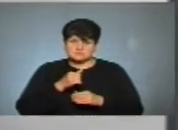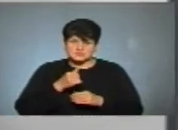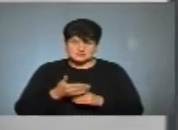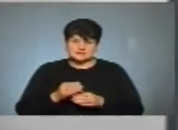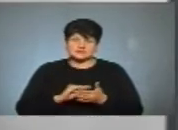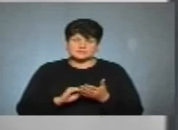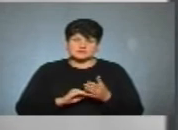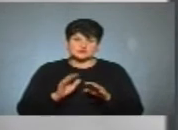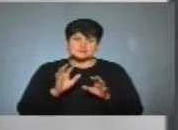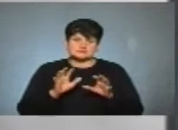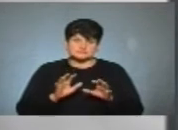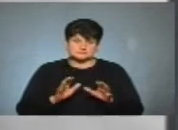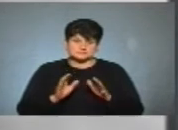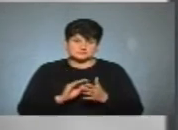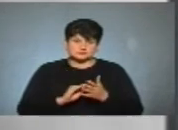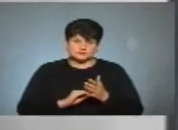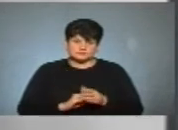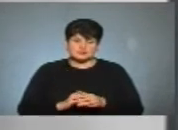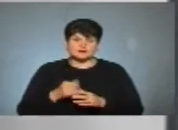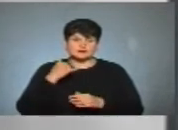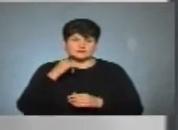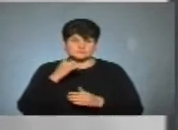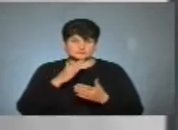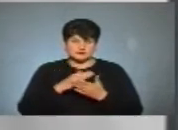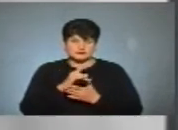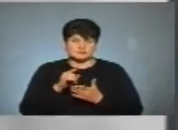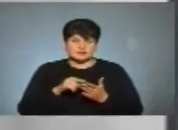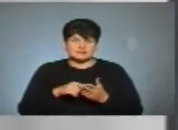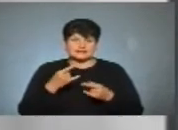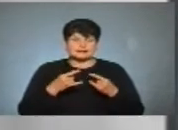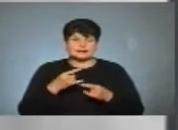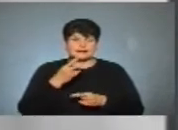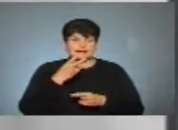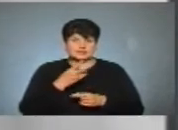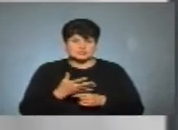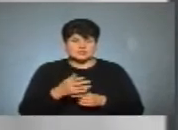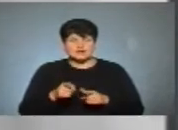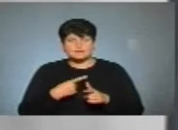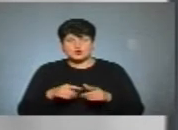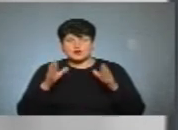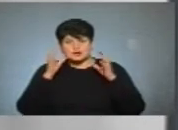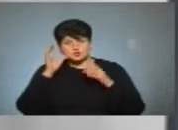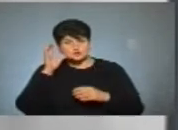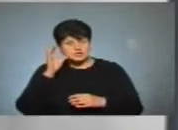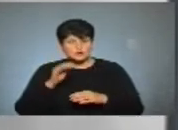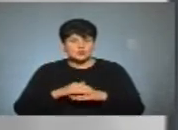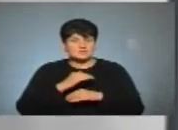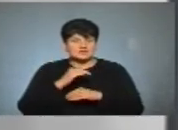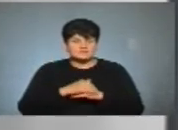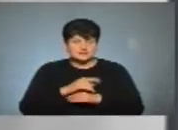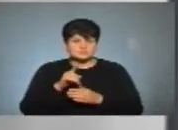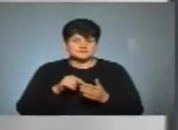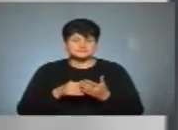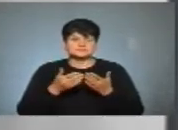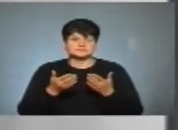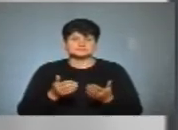в законодавстві вказано. У нас є телефонний дзвінок, і пропоную послухати зараз питання нашого телеглядача або радіослухача. Доброго вечора, ставте свої